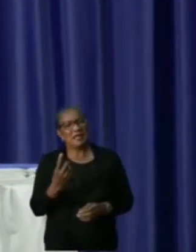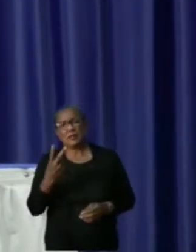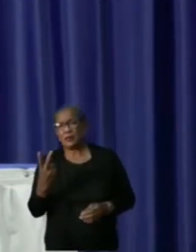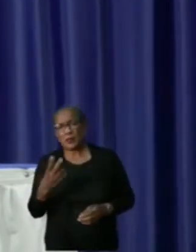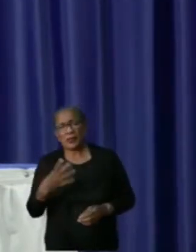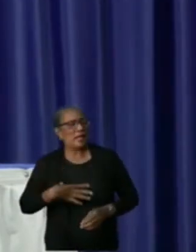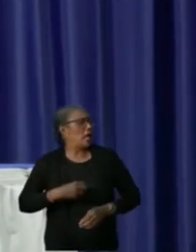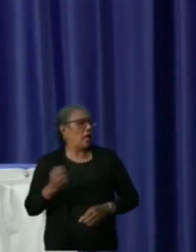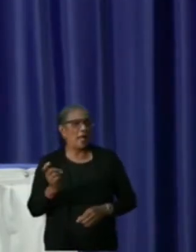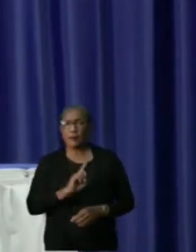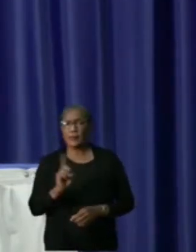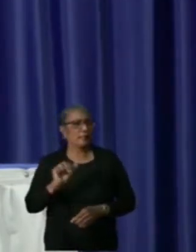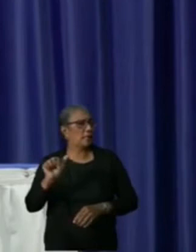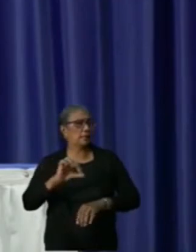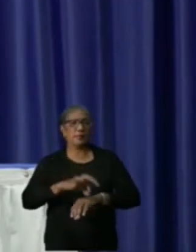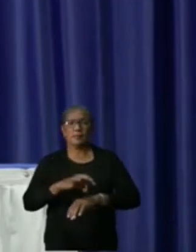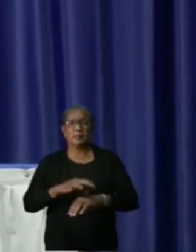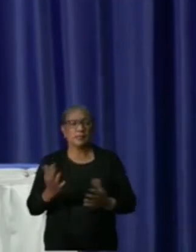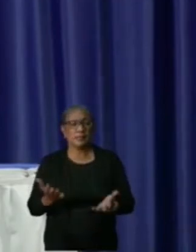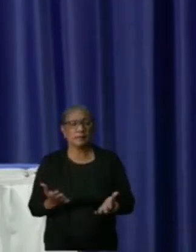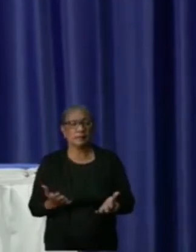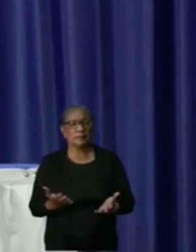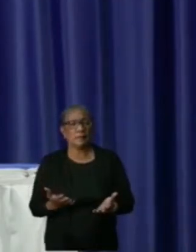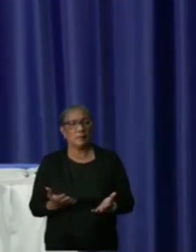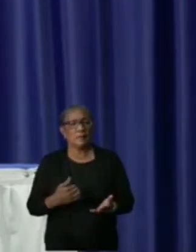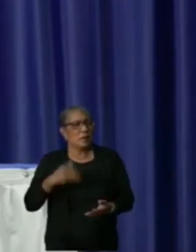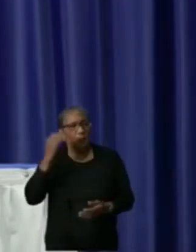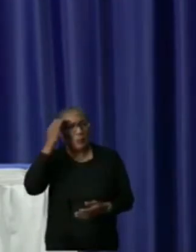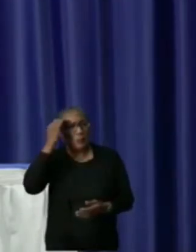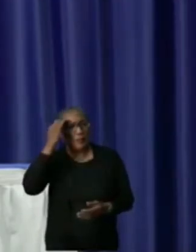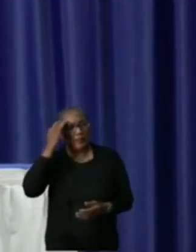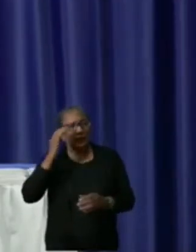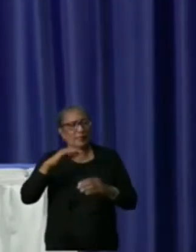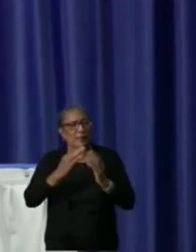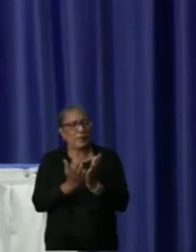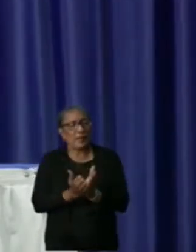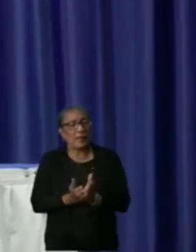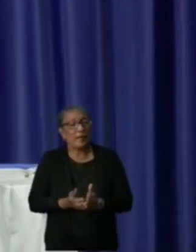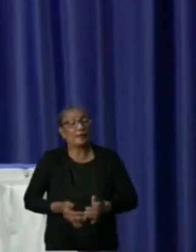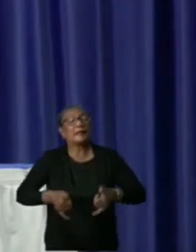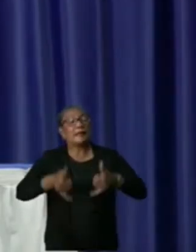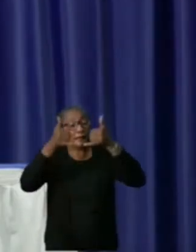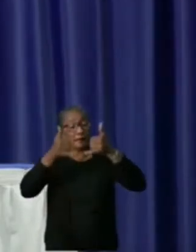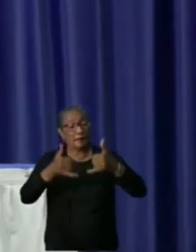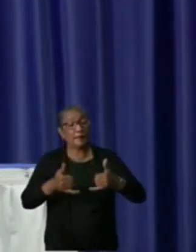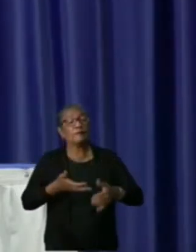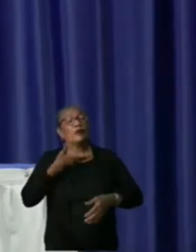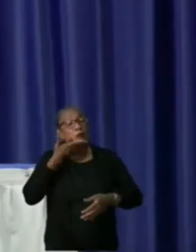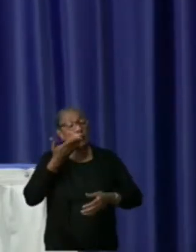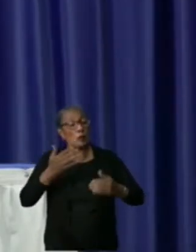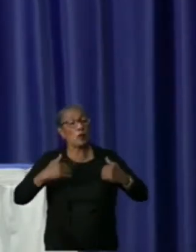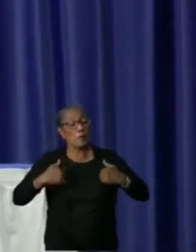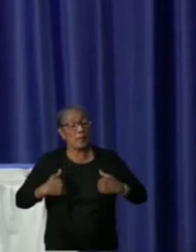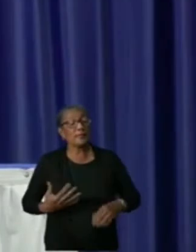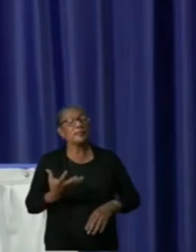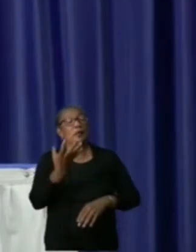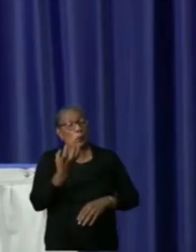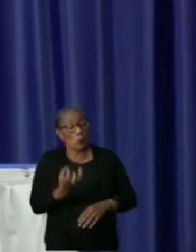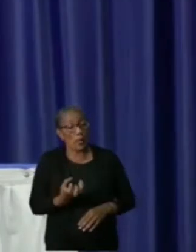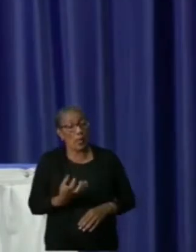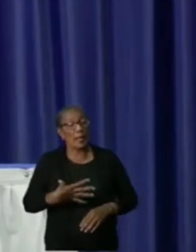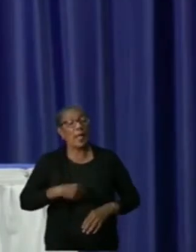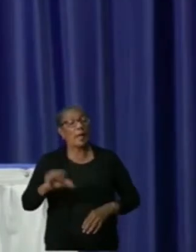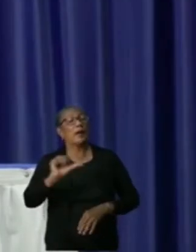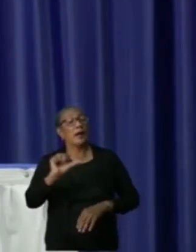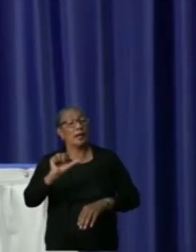onderliggende ziektes van tevoren. Maar het overgrote deel was al vooraf bekend met andere